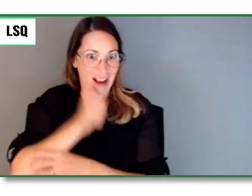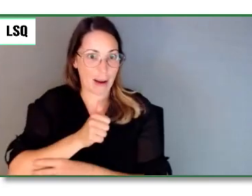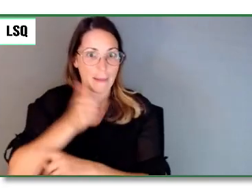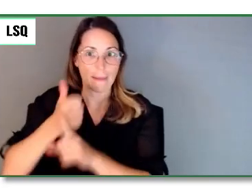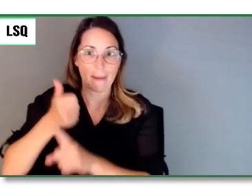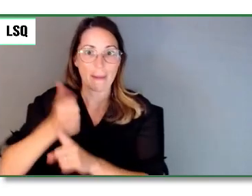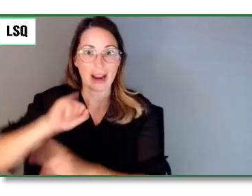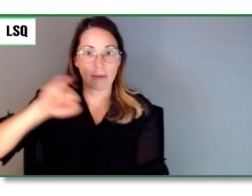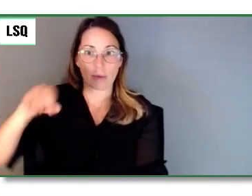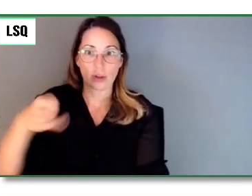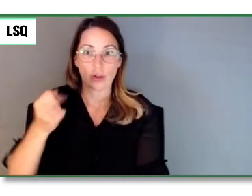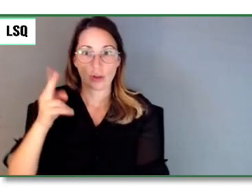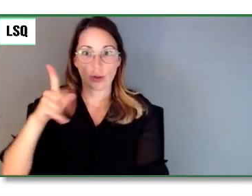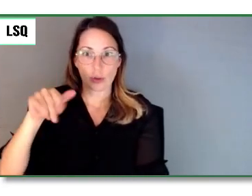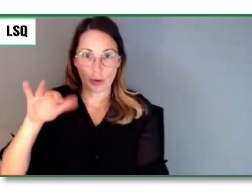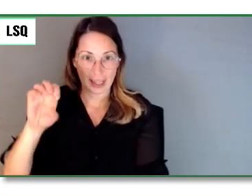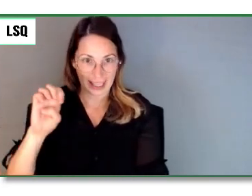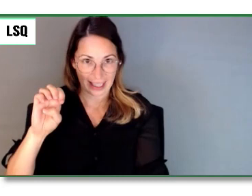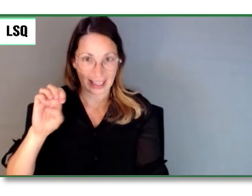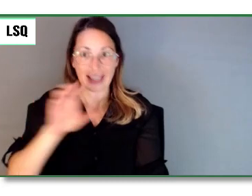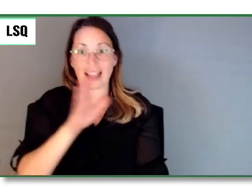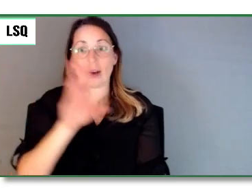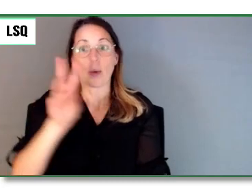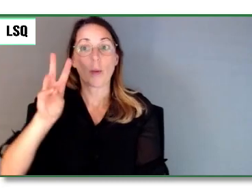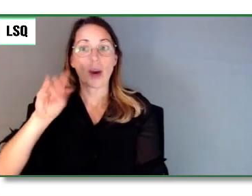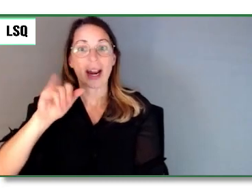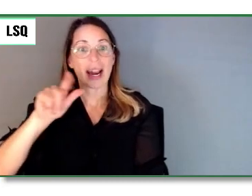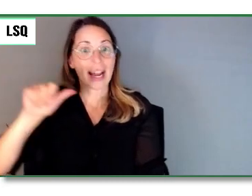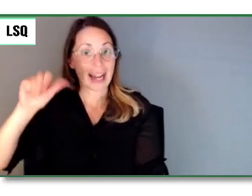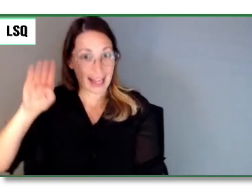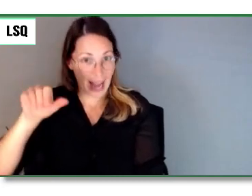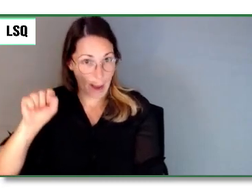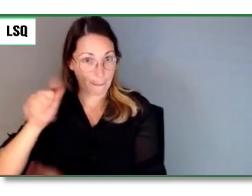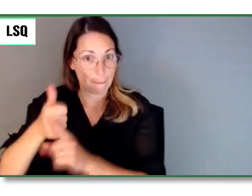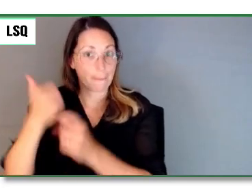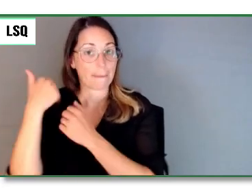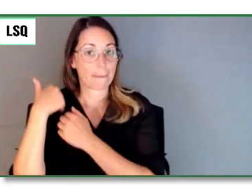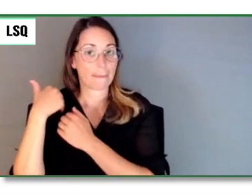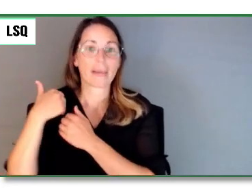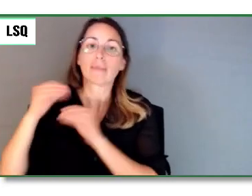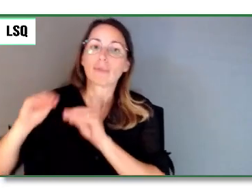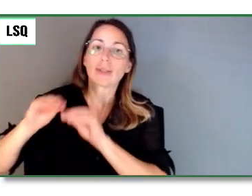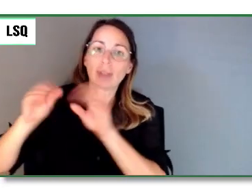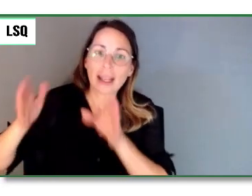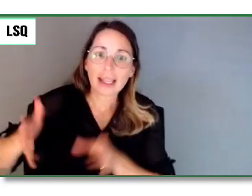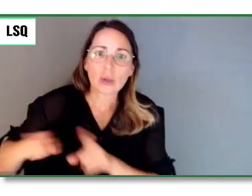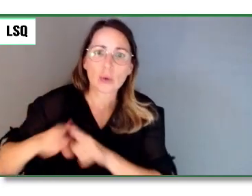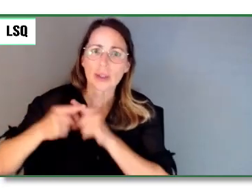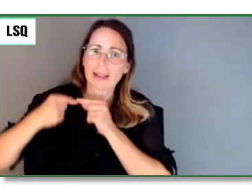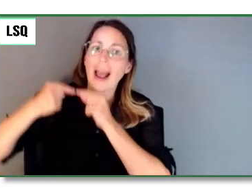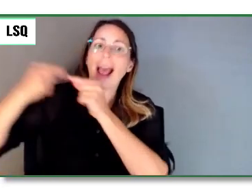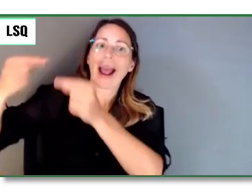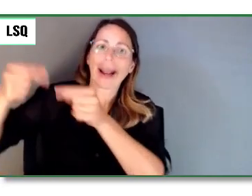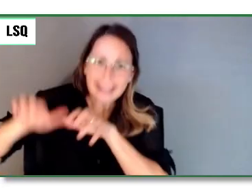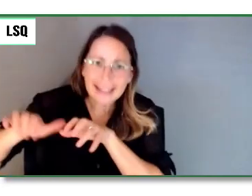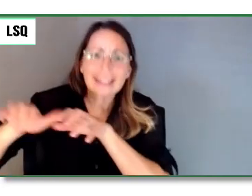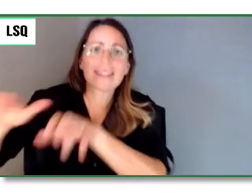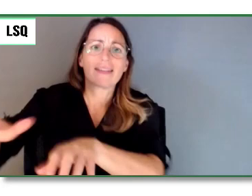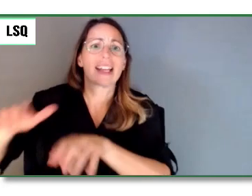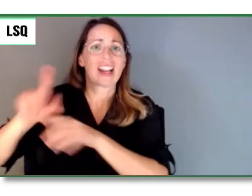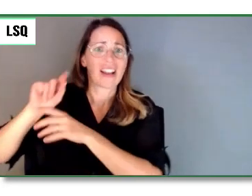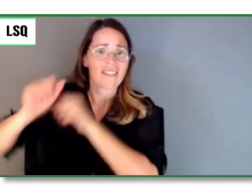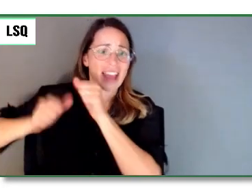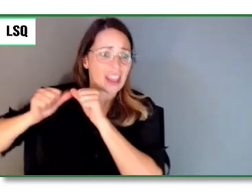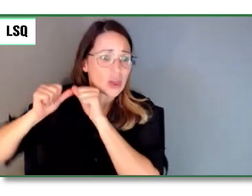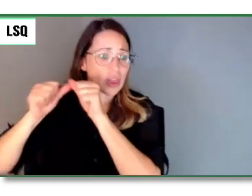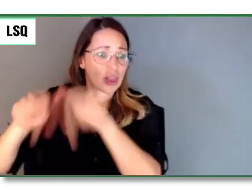20 ans d'expérience en politique, en sensibilisation, en recherche qualitative. Son rôle actuel à Montaigne, la meilleure relation avec des personnes handicapées, avec des technologies